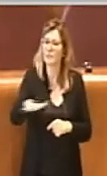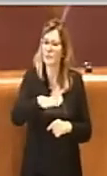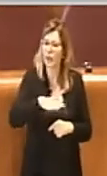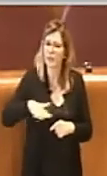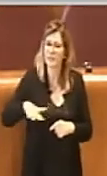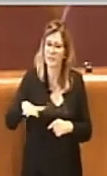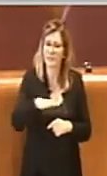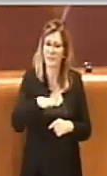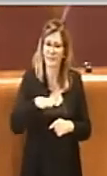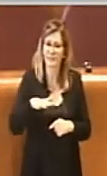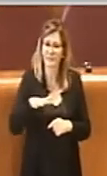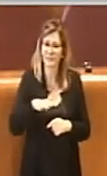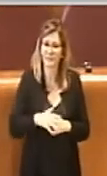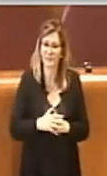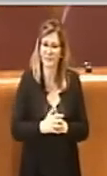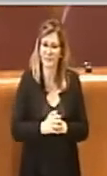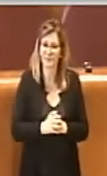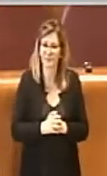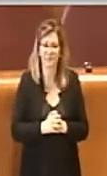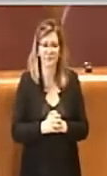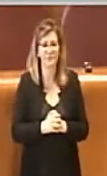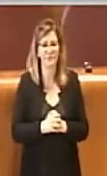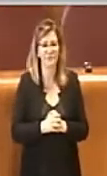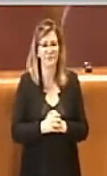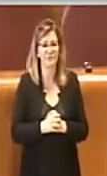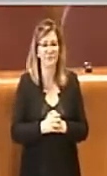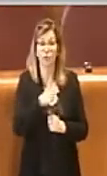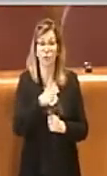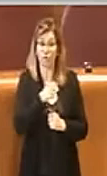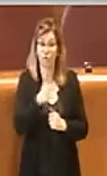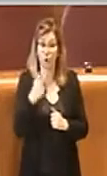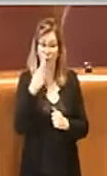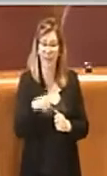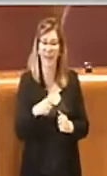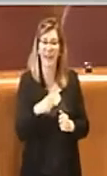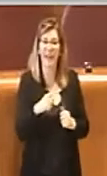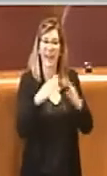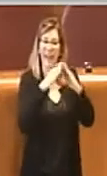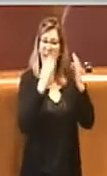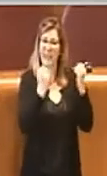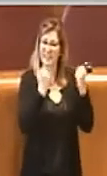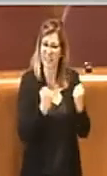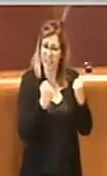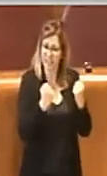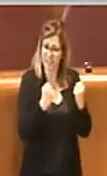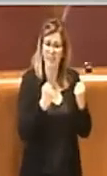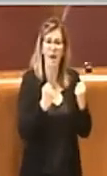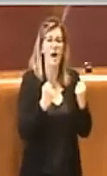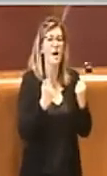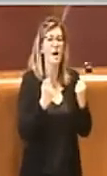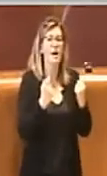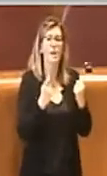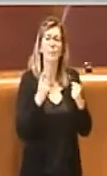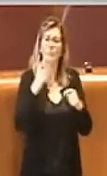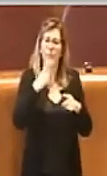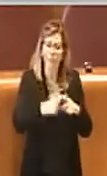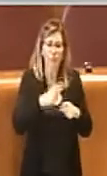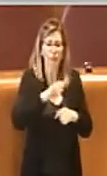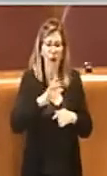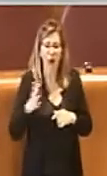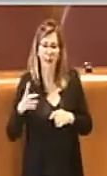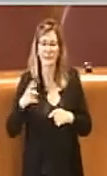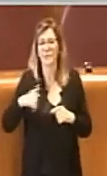non sono solo edilizia residenziale pubblica ma vengono utilizzati appunto con finalità